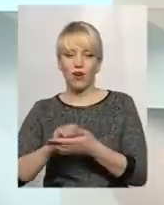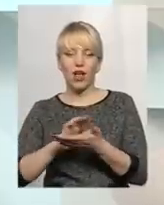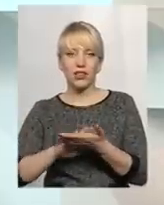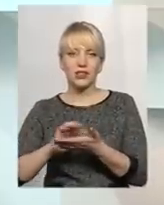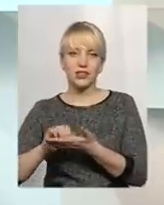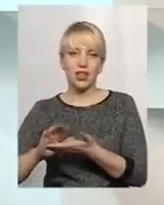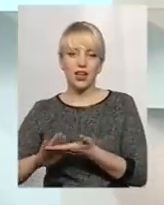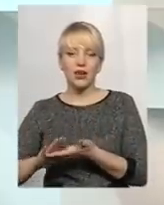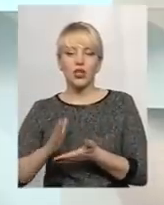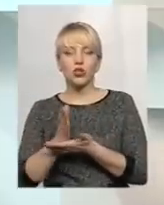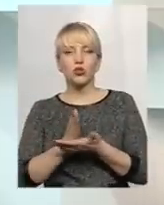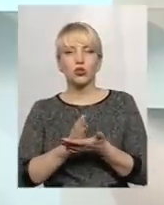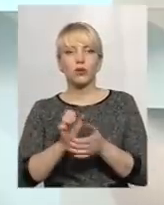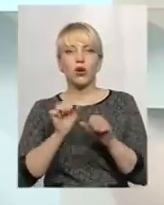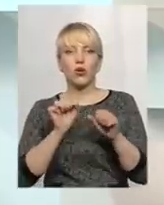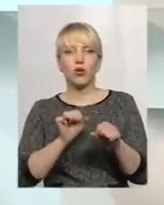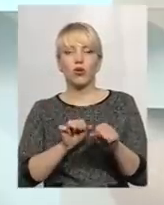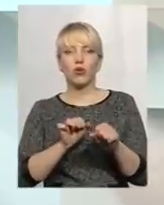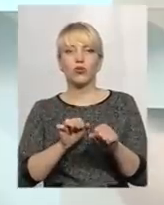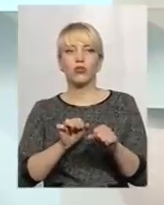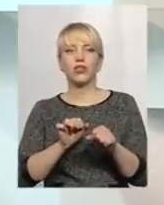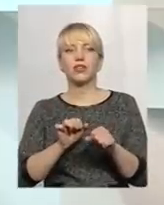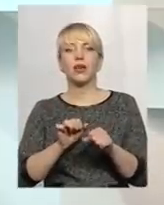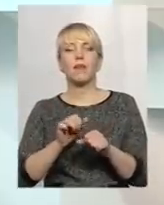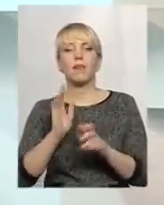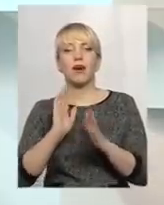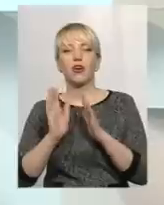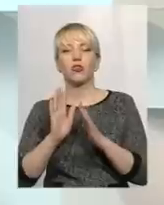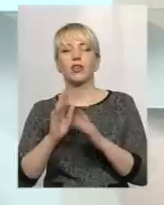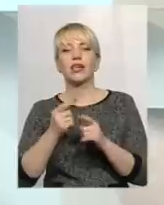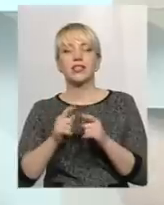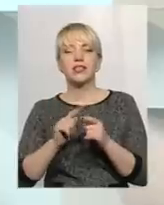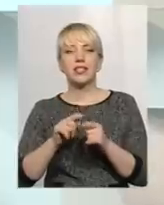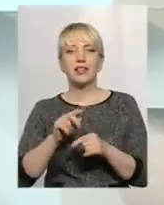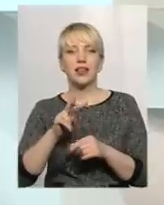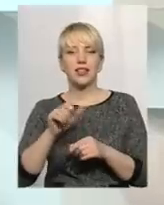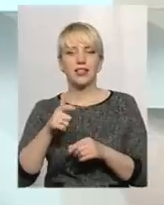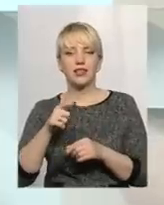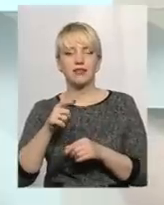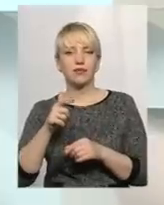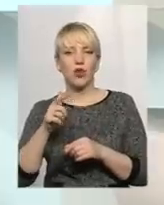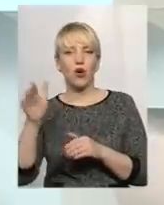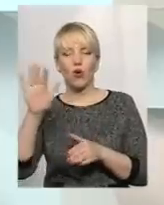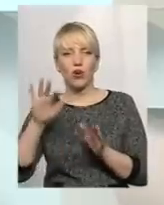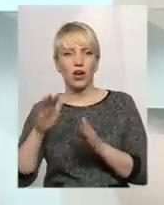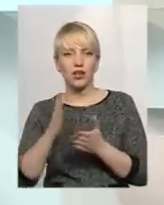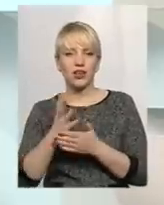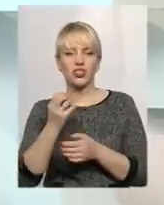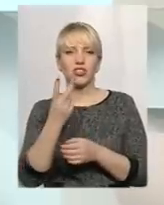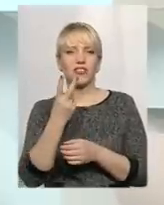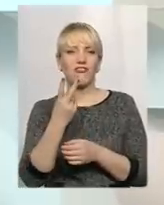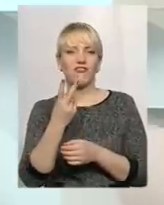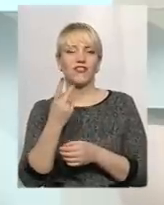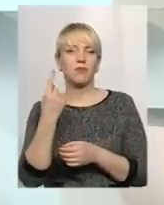парку. Це і в Гусакого Гора, яка не фіксувалася. Крім того, є протягом року ще дві пожежі.